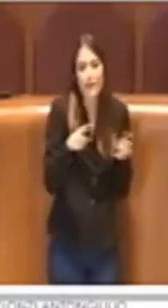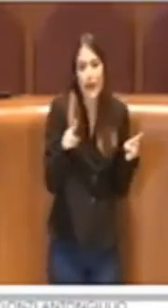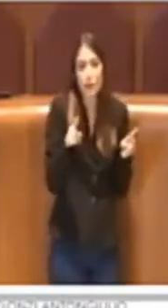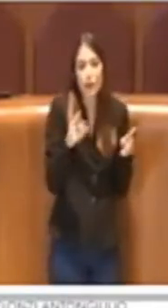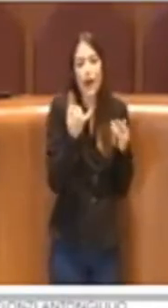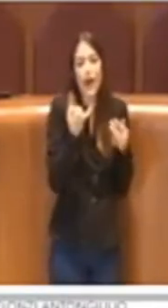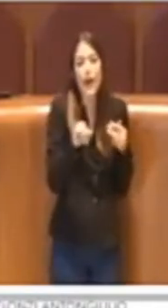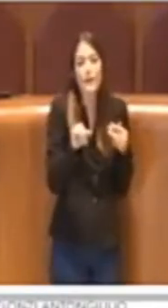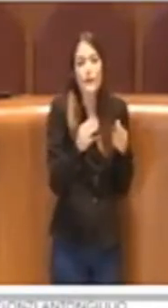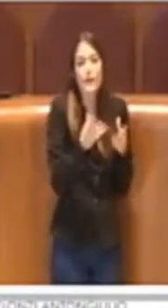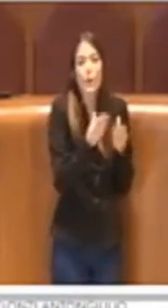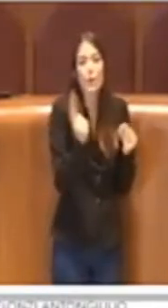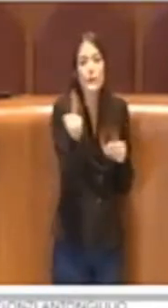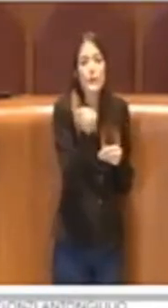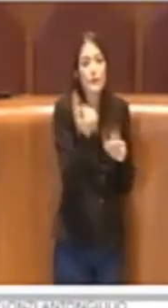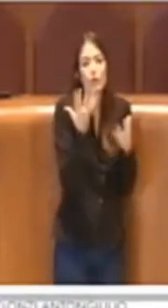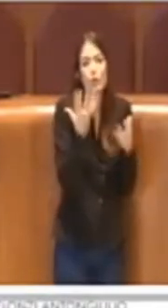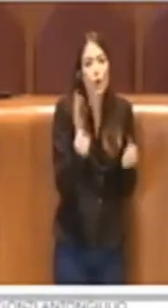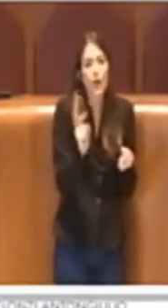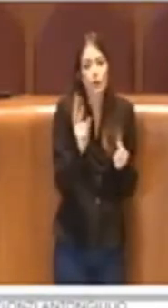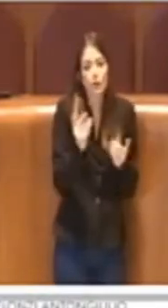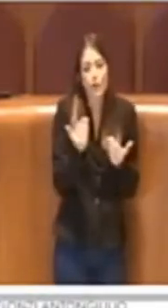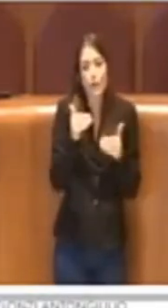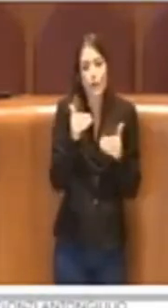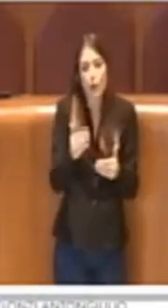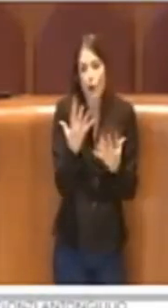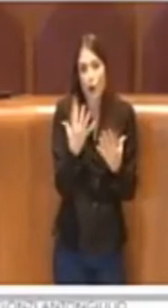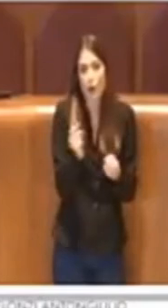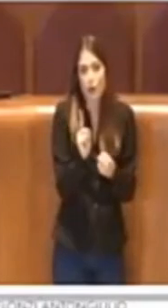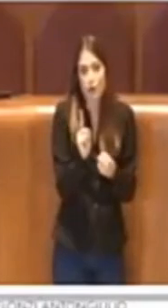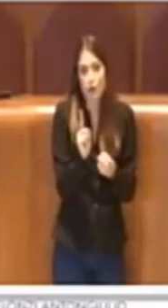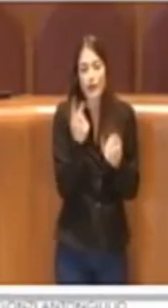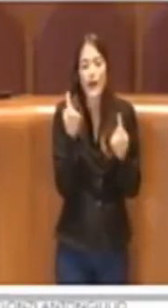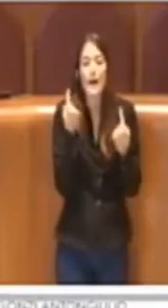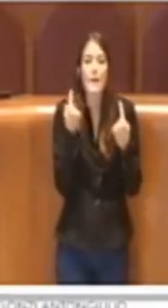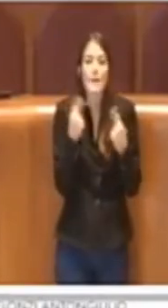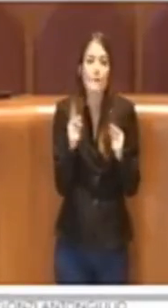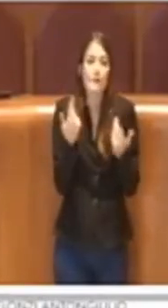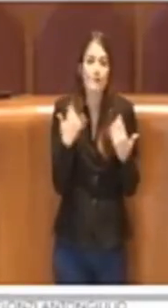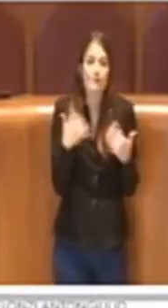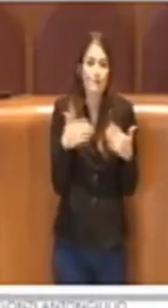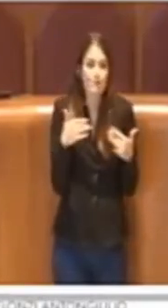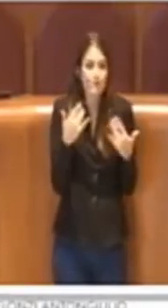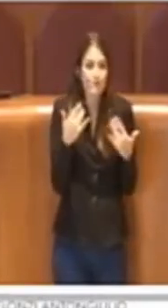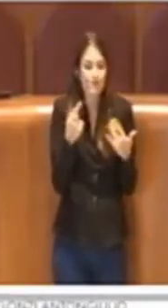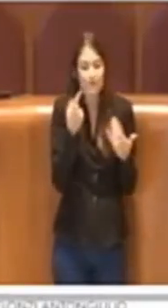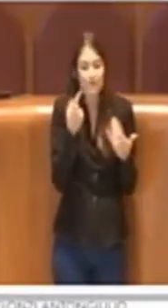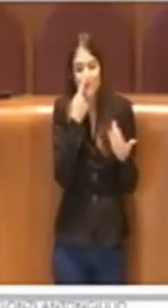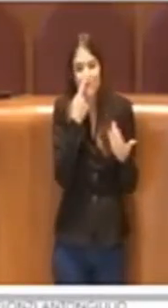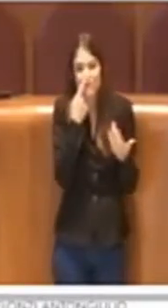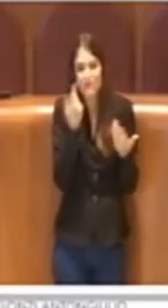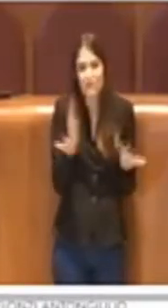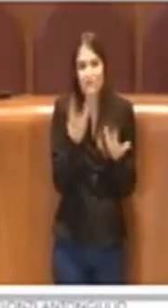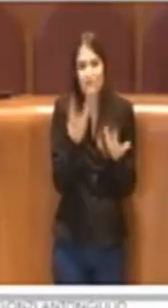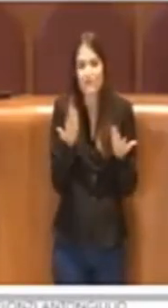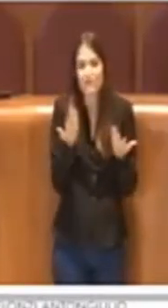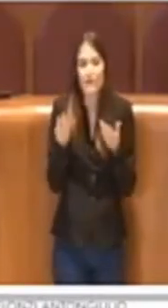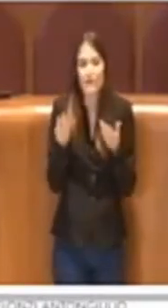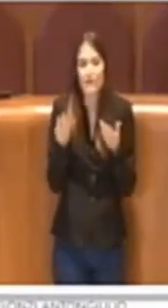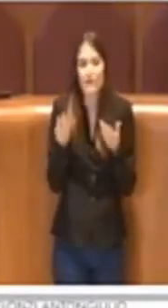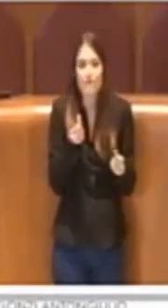non ha accettato la proroga e questo la dice un po' lunga sull'accadimento degli